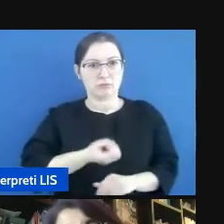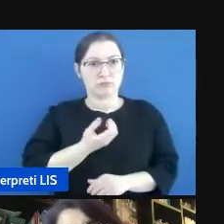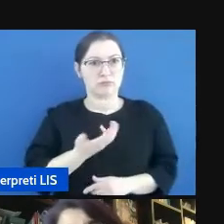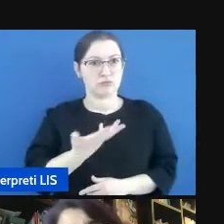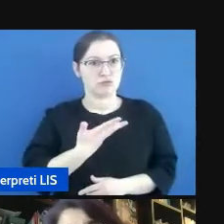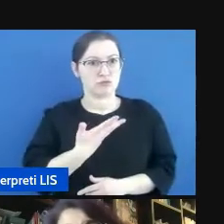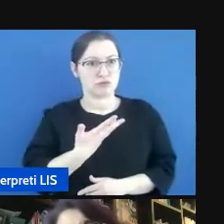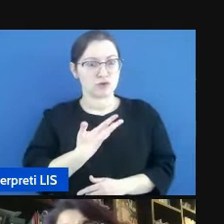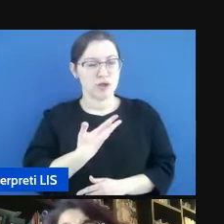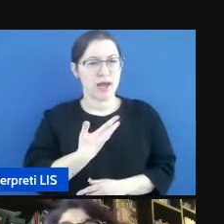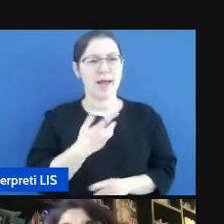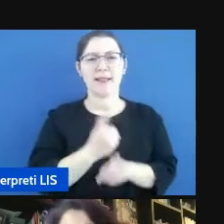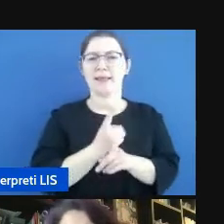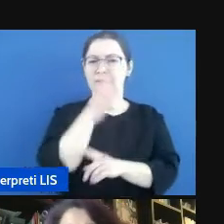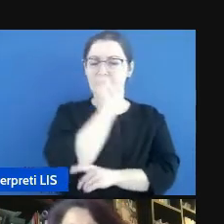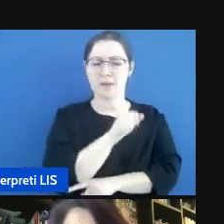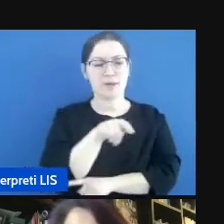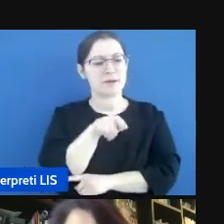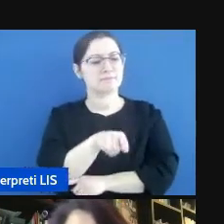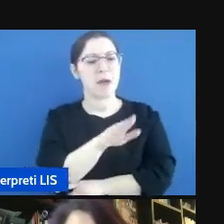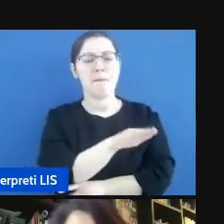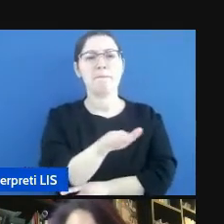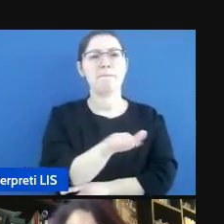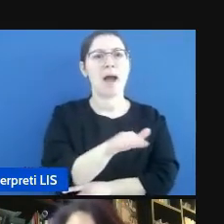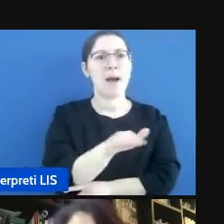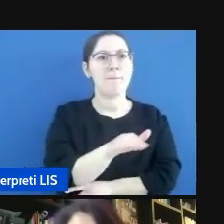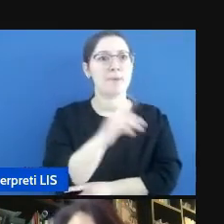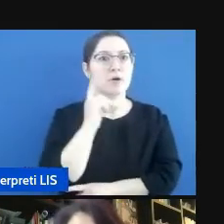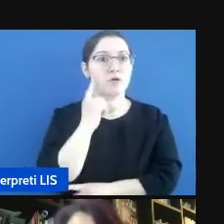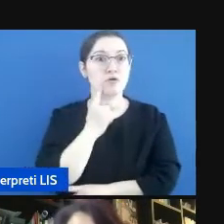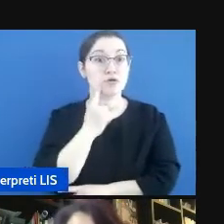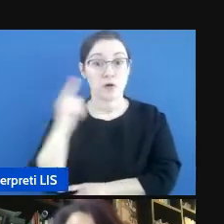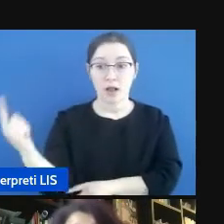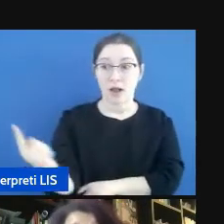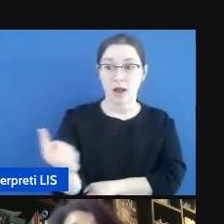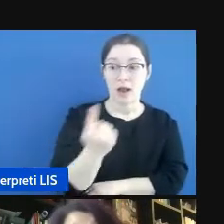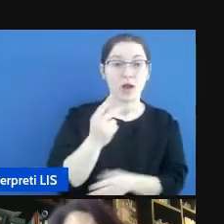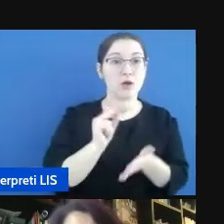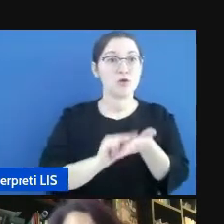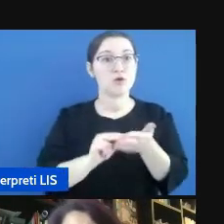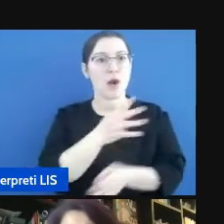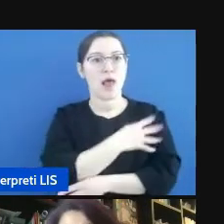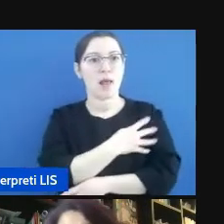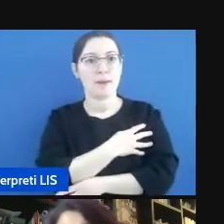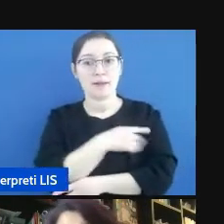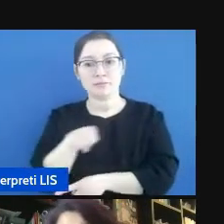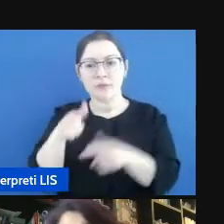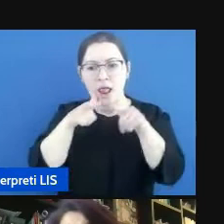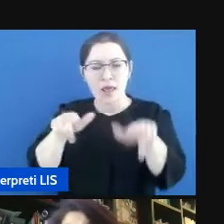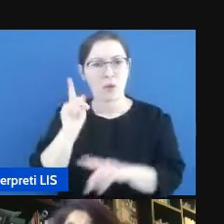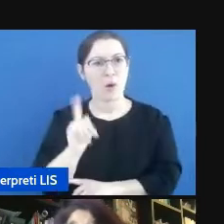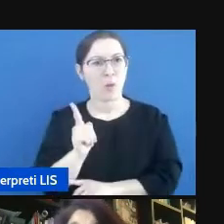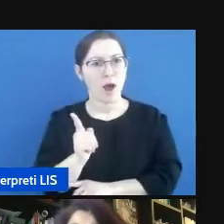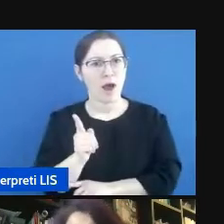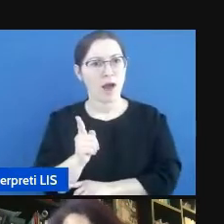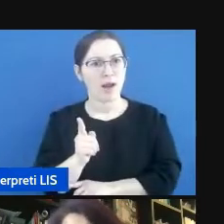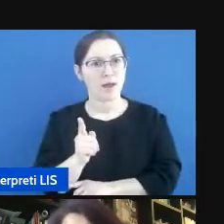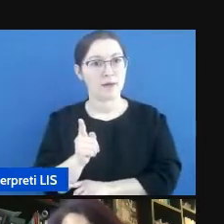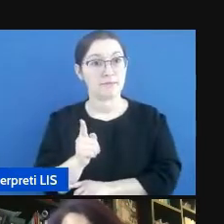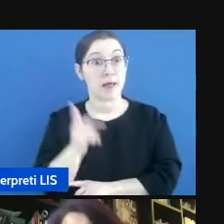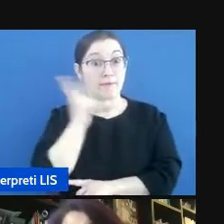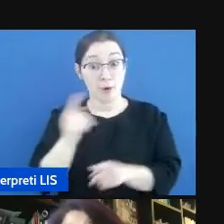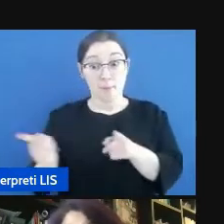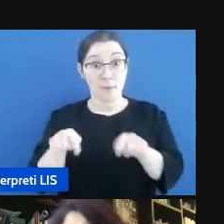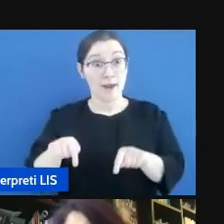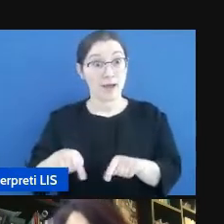tipo di lingua conosce un bambino sordo appena entra nelle scuole elementari, perché a questo punto imparare a leggere